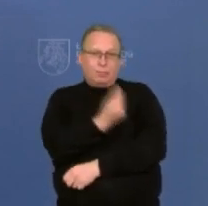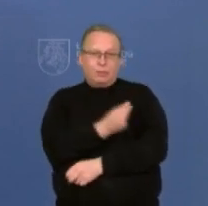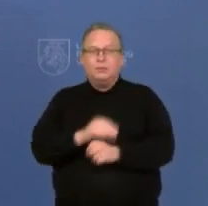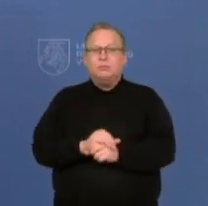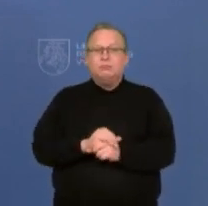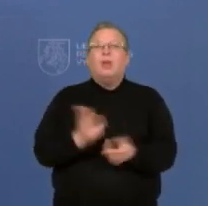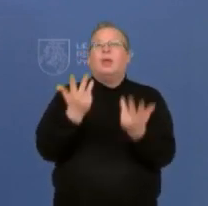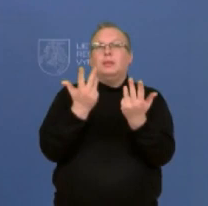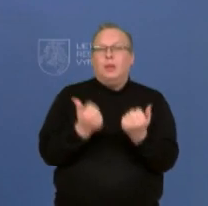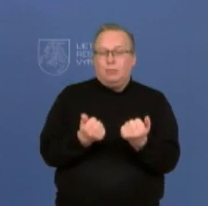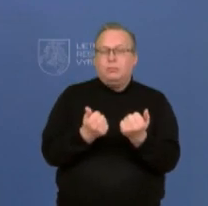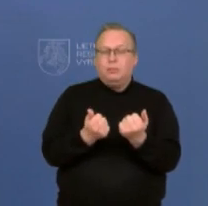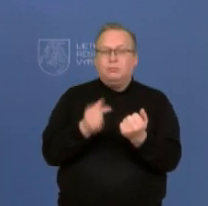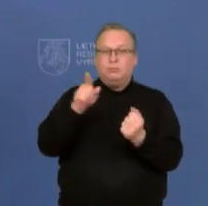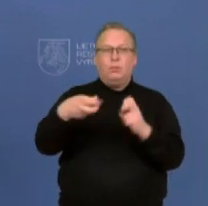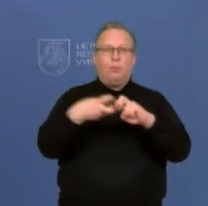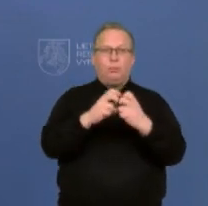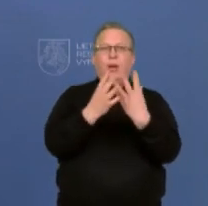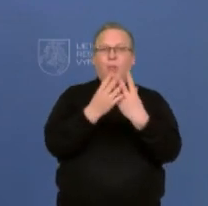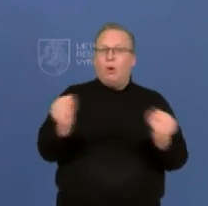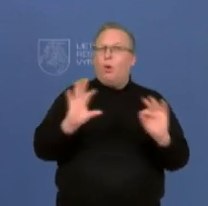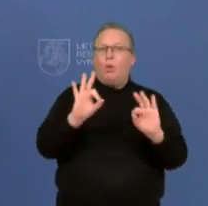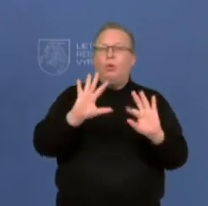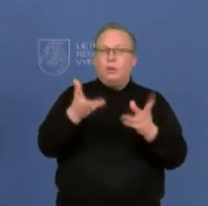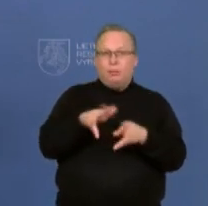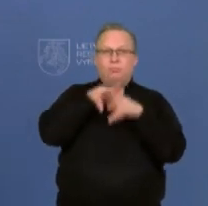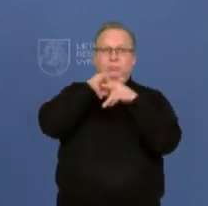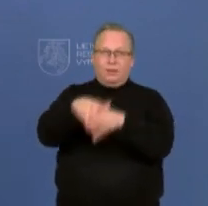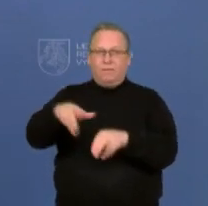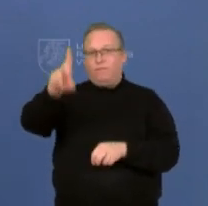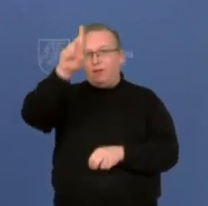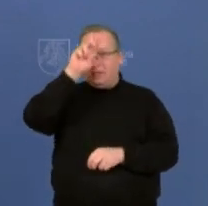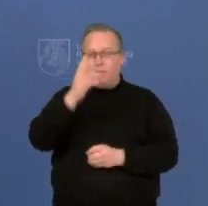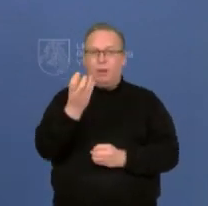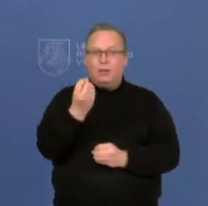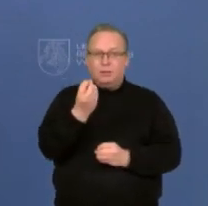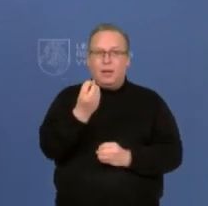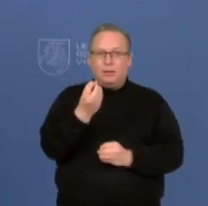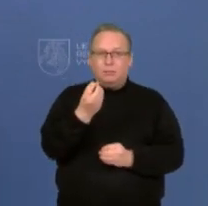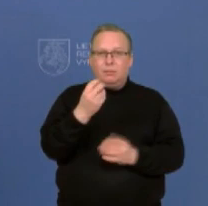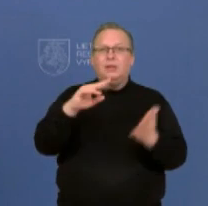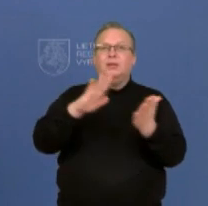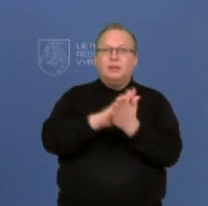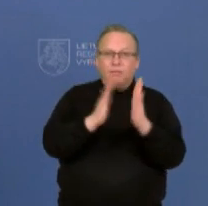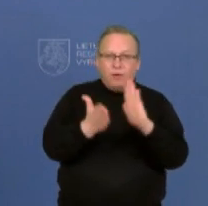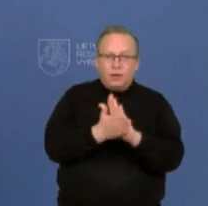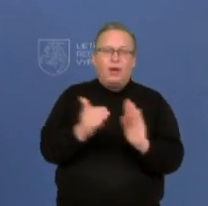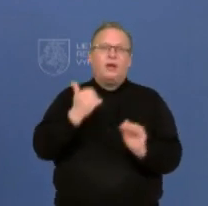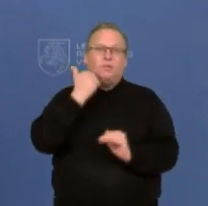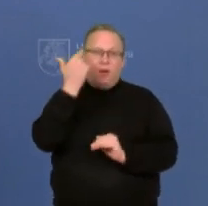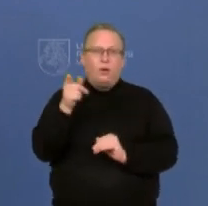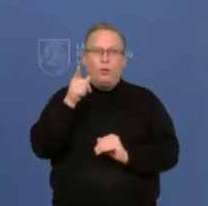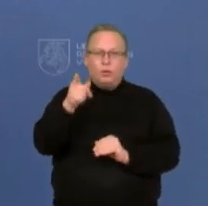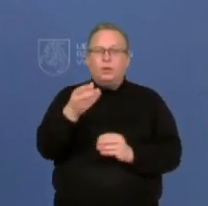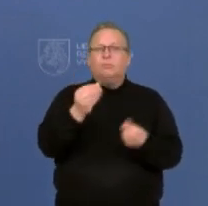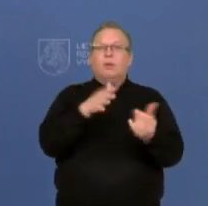tokiu būdu išspręsti tas problemas, o ne užkurti valstybėje kažkokį labai didžiulį mechanizmą, kurio mes paskui to mechanizmo